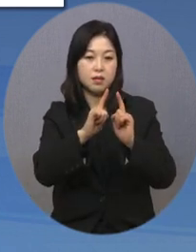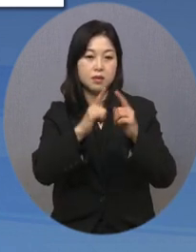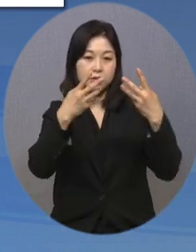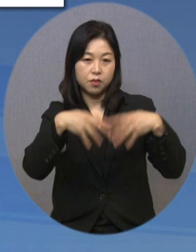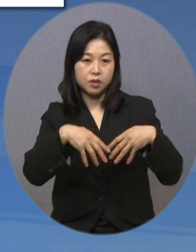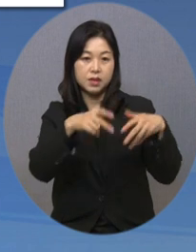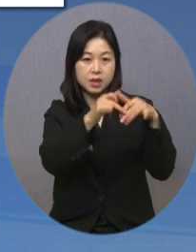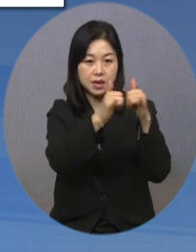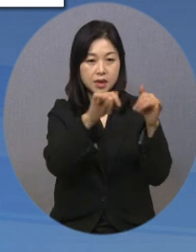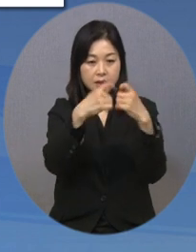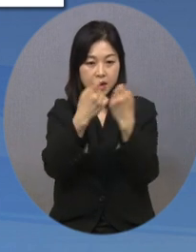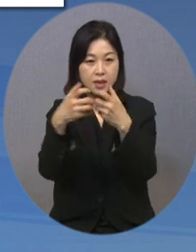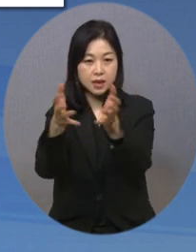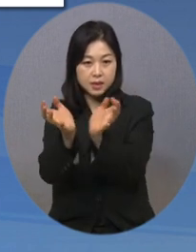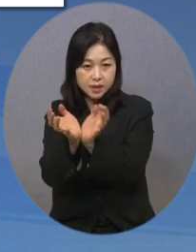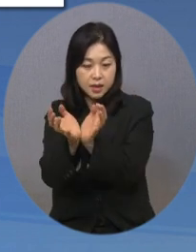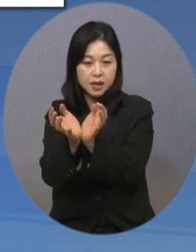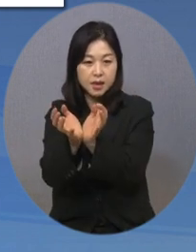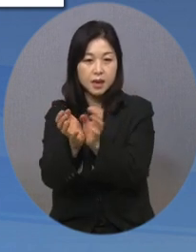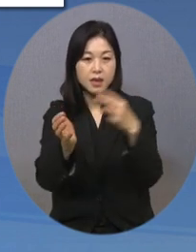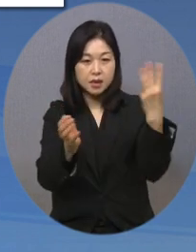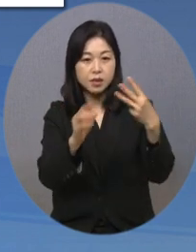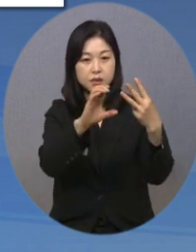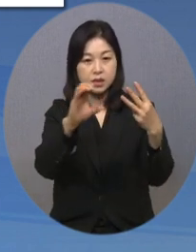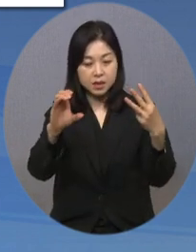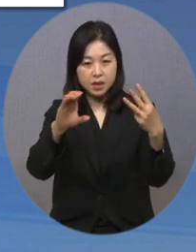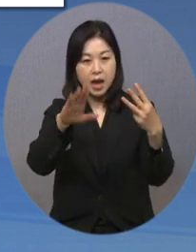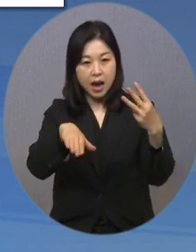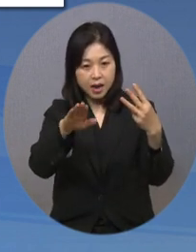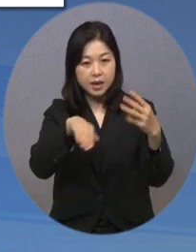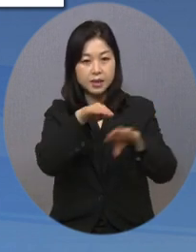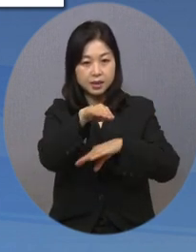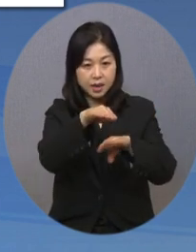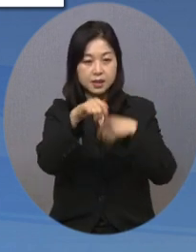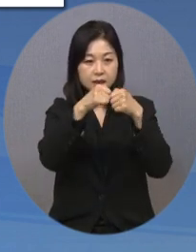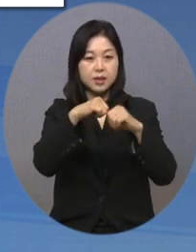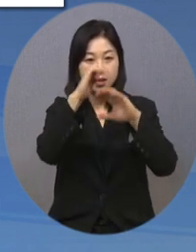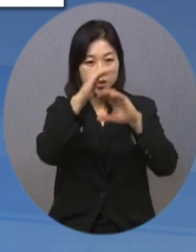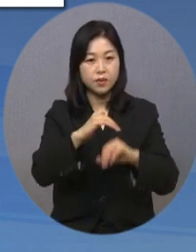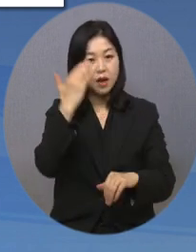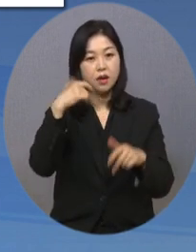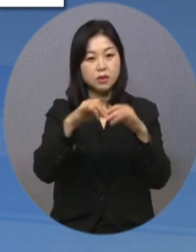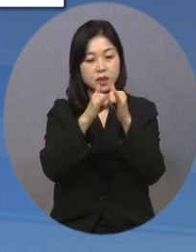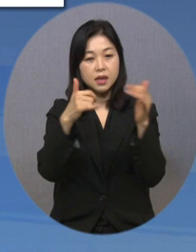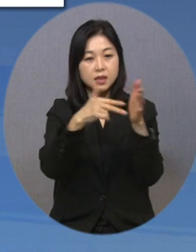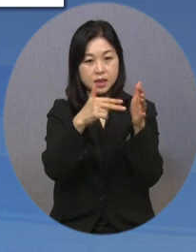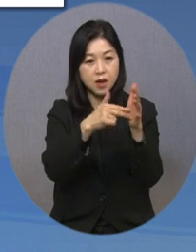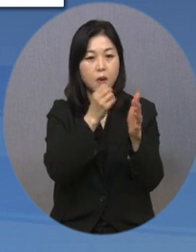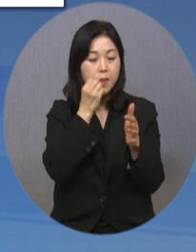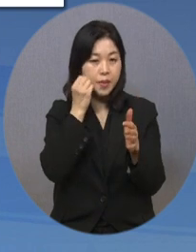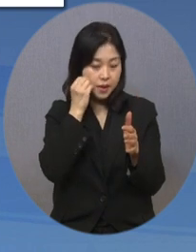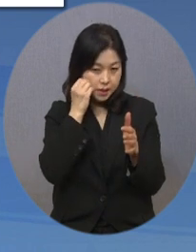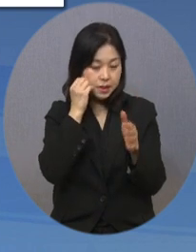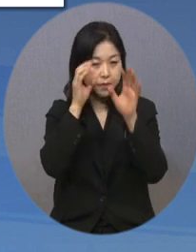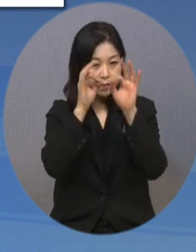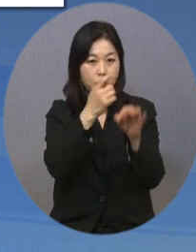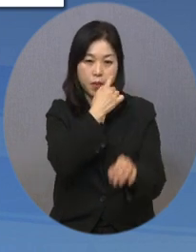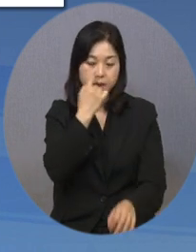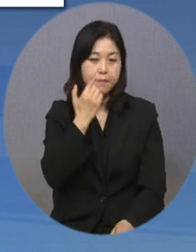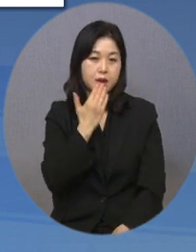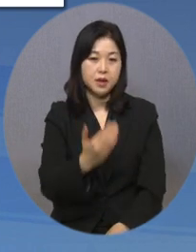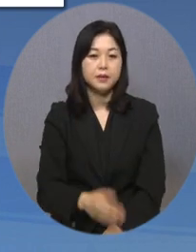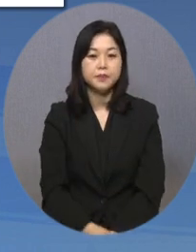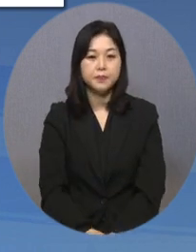또는 단체의 3000cc 미만의 차량으로 상세한 내용은 한국장애인재단 홈페이지를 통해 확인할 수